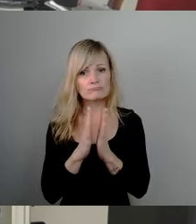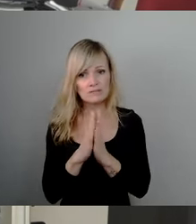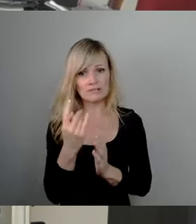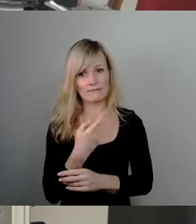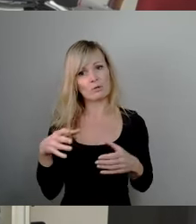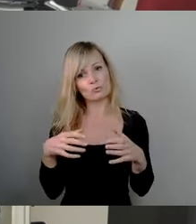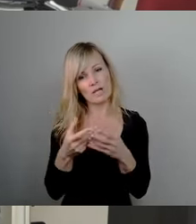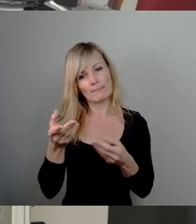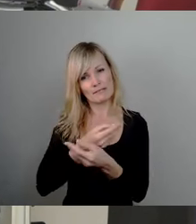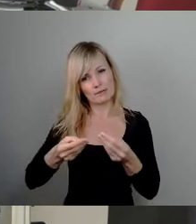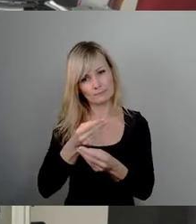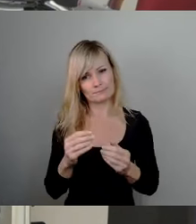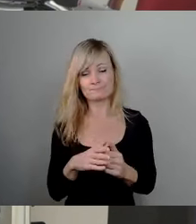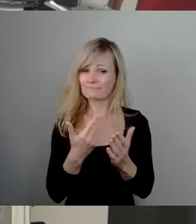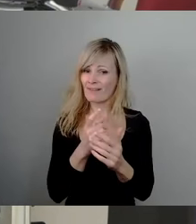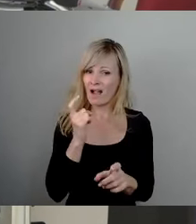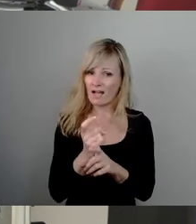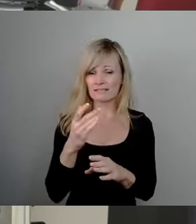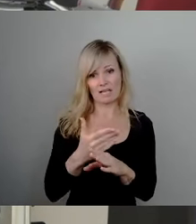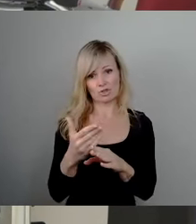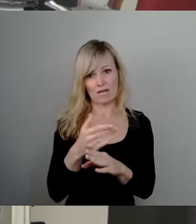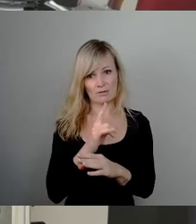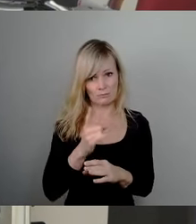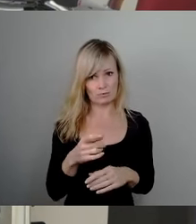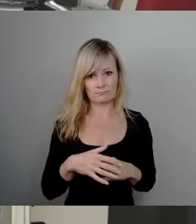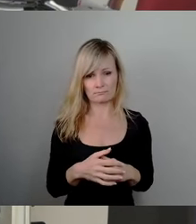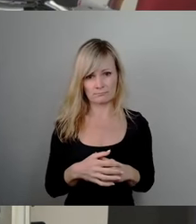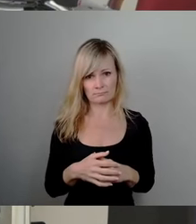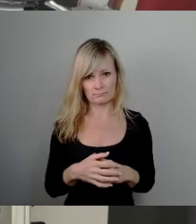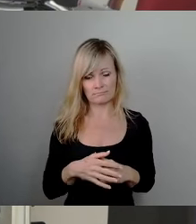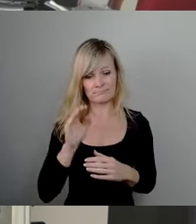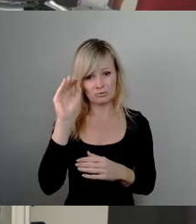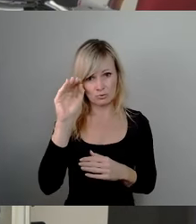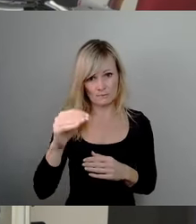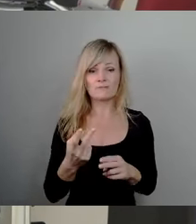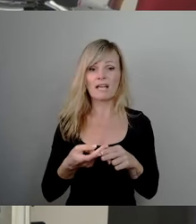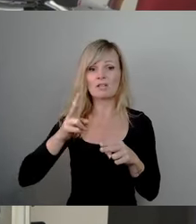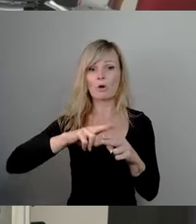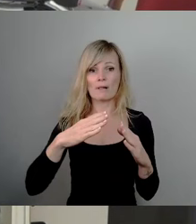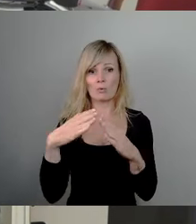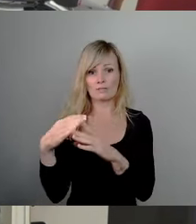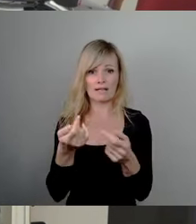diese harte Entscheidung zu treffen, die vor uns liegt, nämlich den künftigen Doppelhaushalt zu